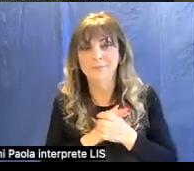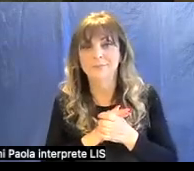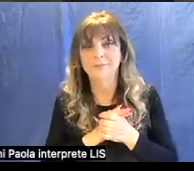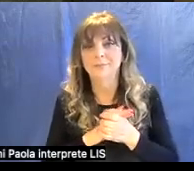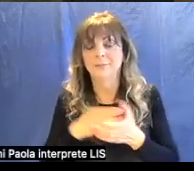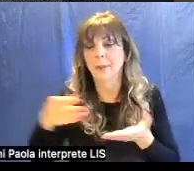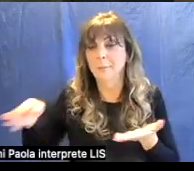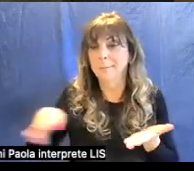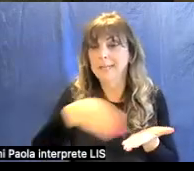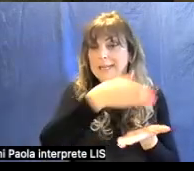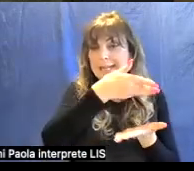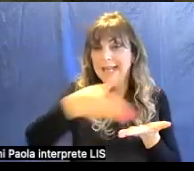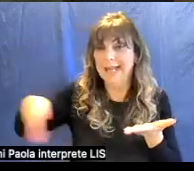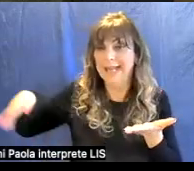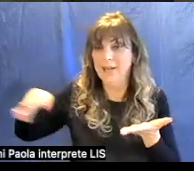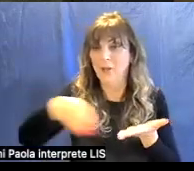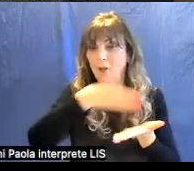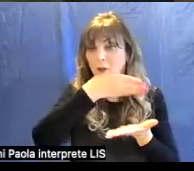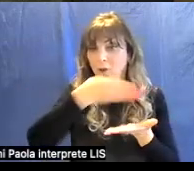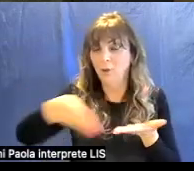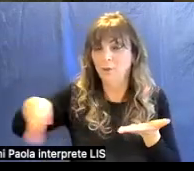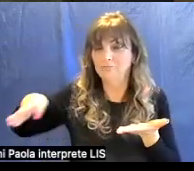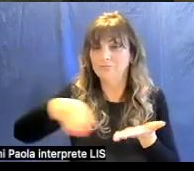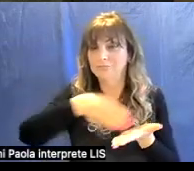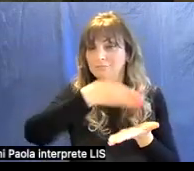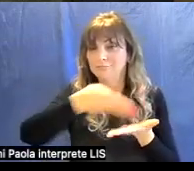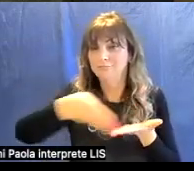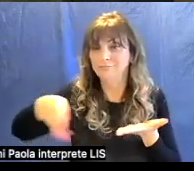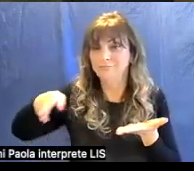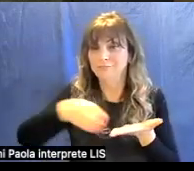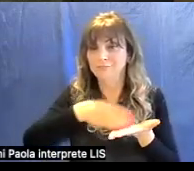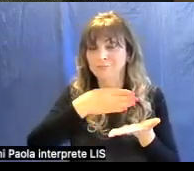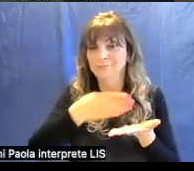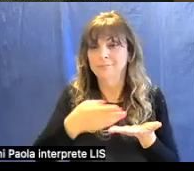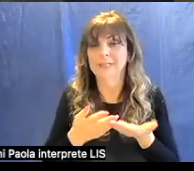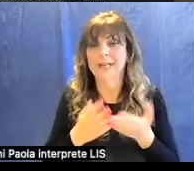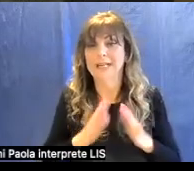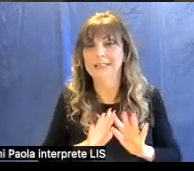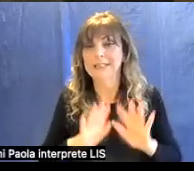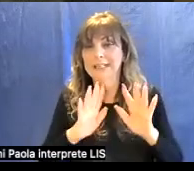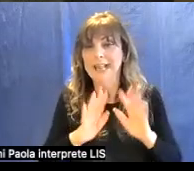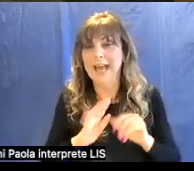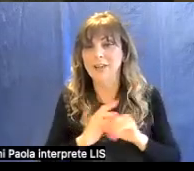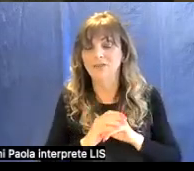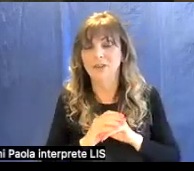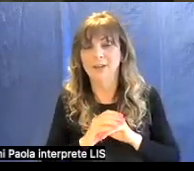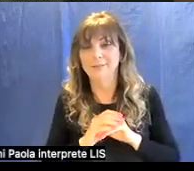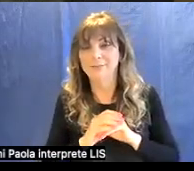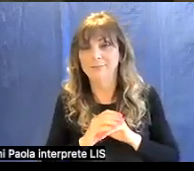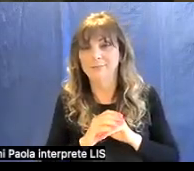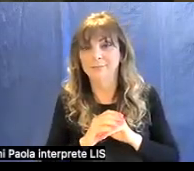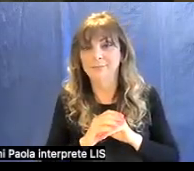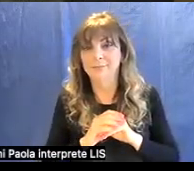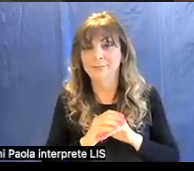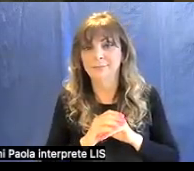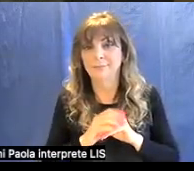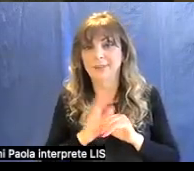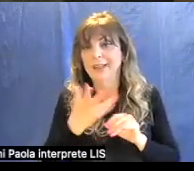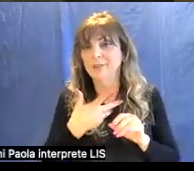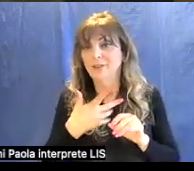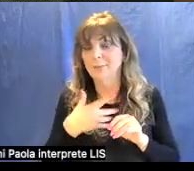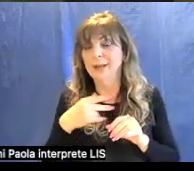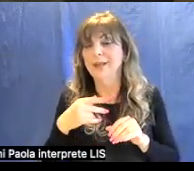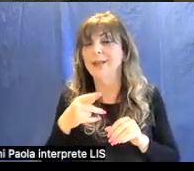stende il composto sul dipinto e si fanno quindi in questo caso il pittore ha fatto questi pallini direttamente col